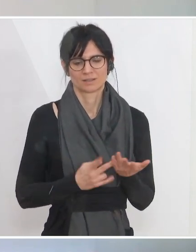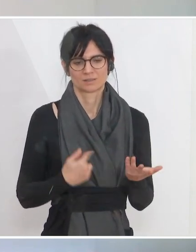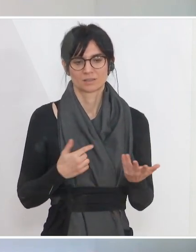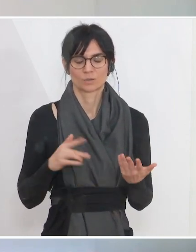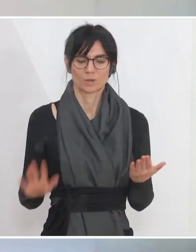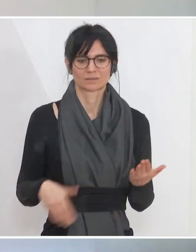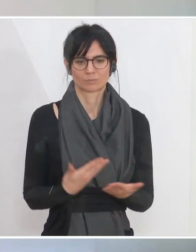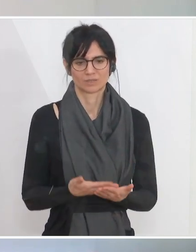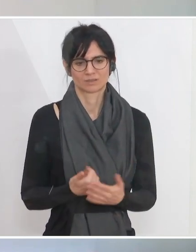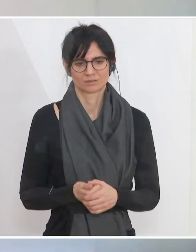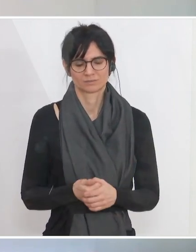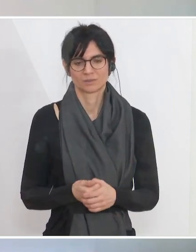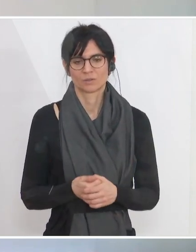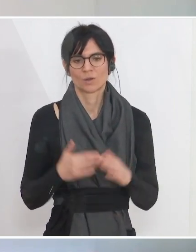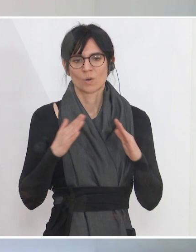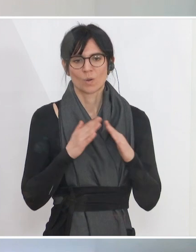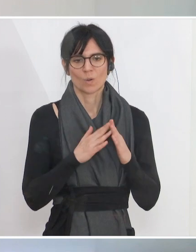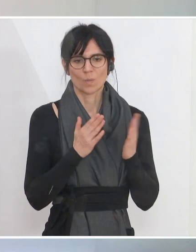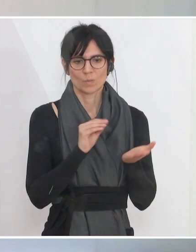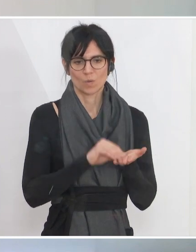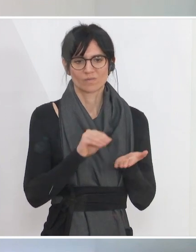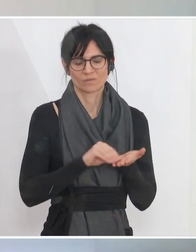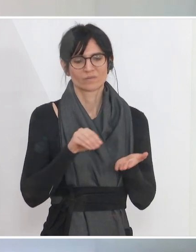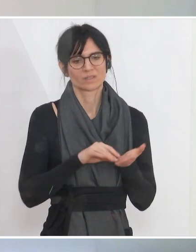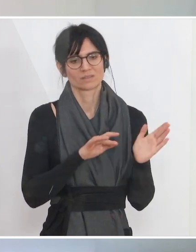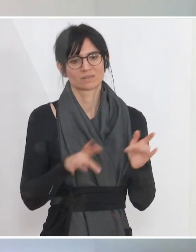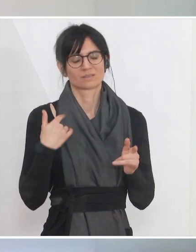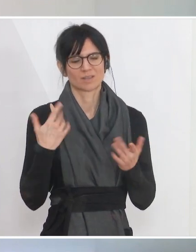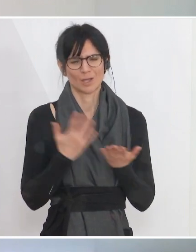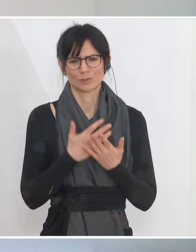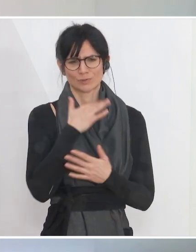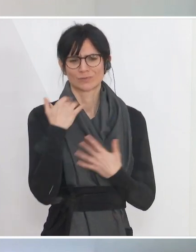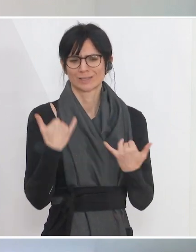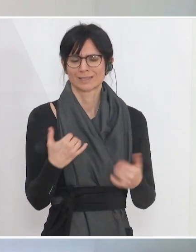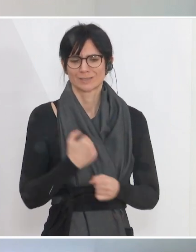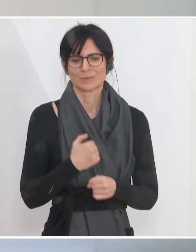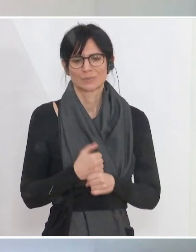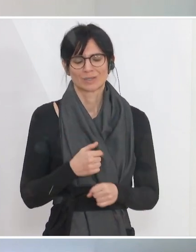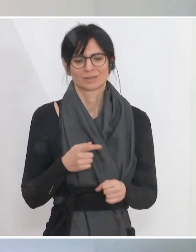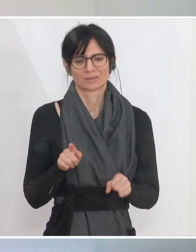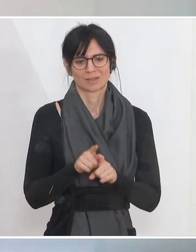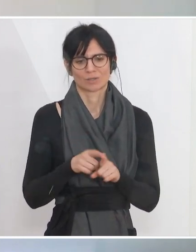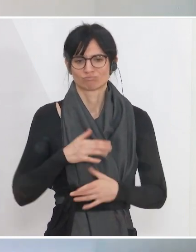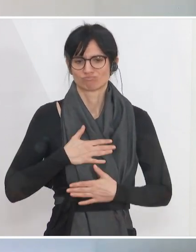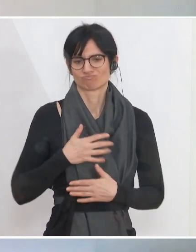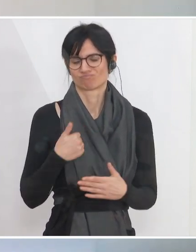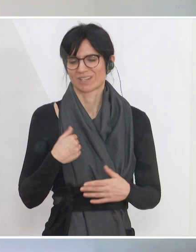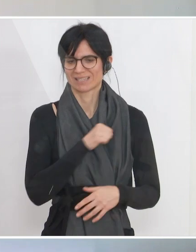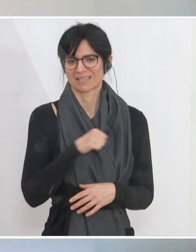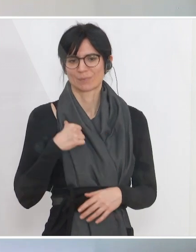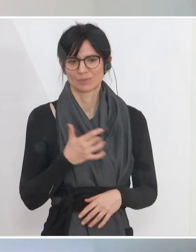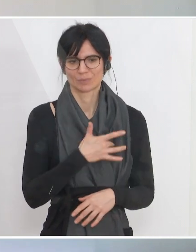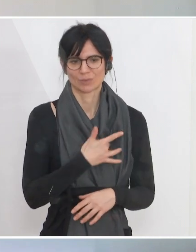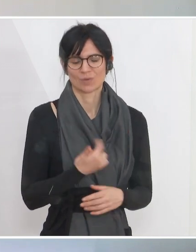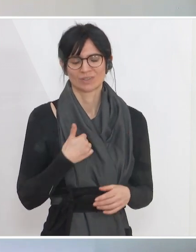bietet. Und Homeoffice, das ja weit verbreitet ist, im Moment trifft auch uns. Und somit freue ich mich, dass ich